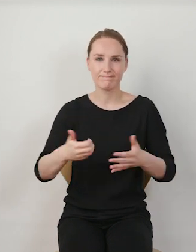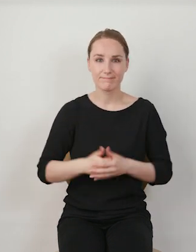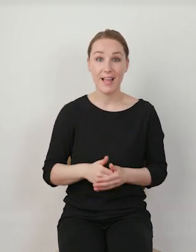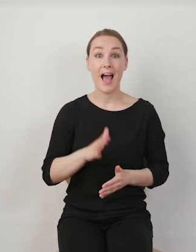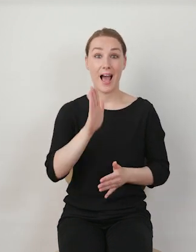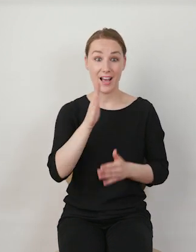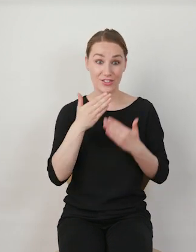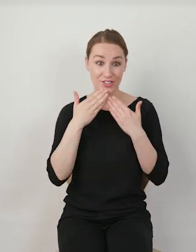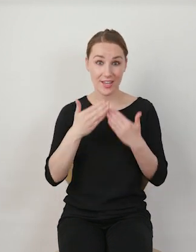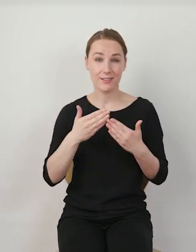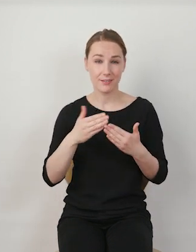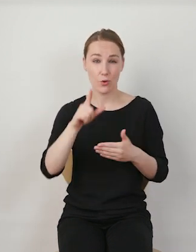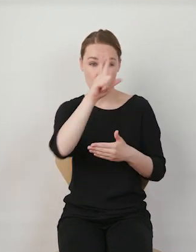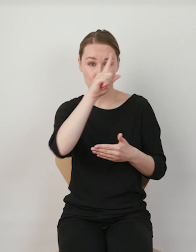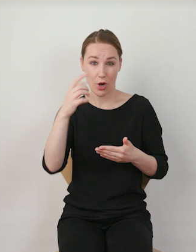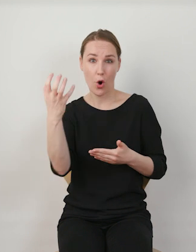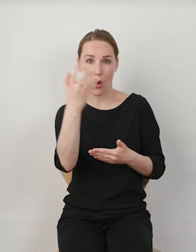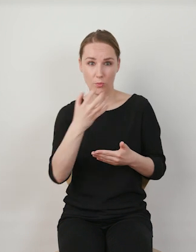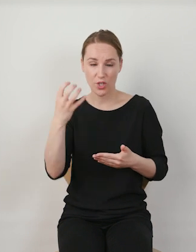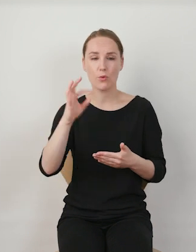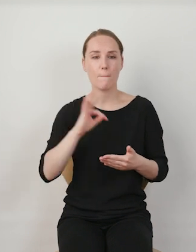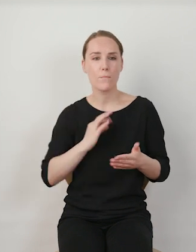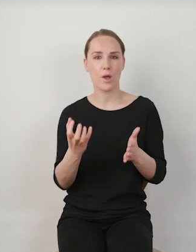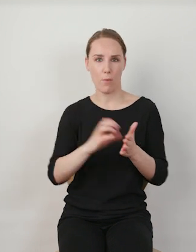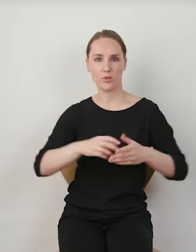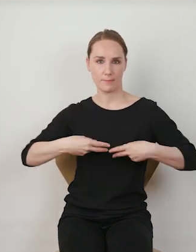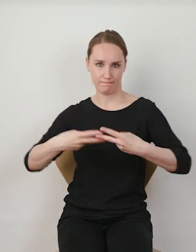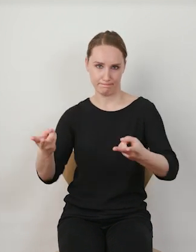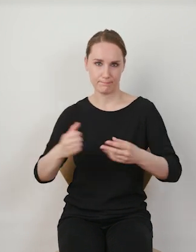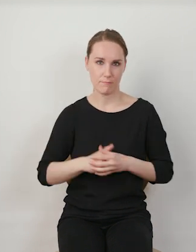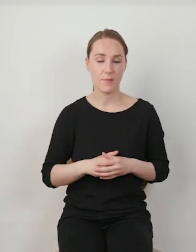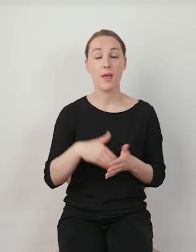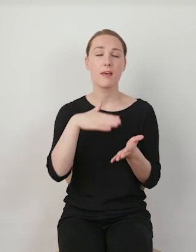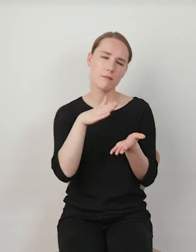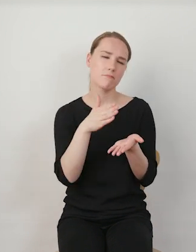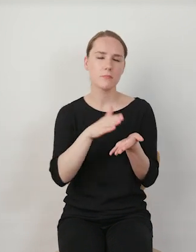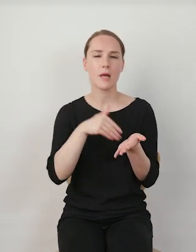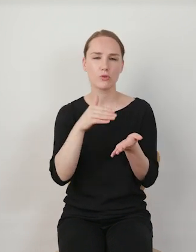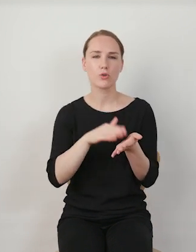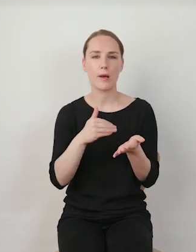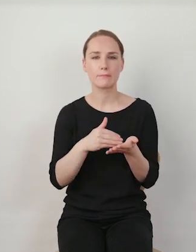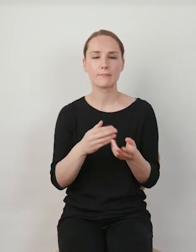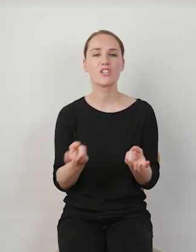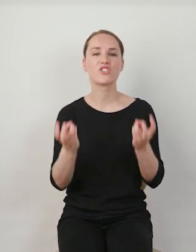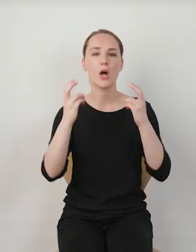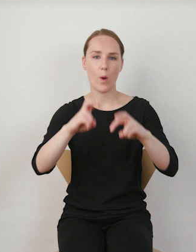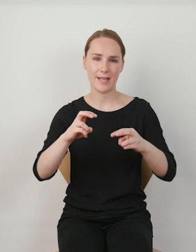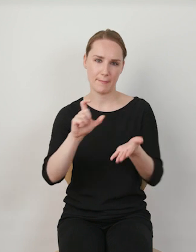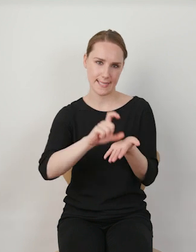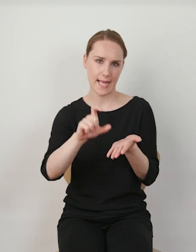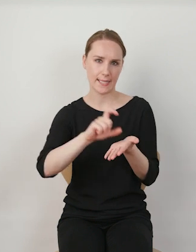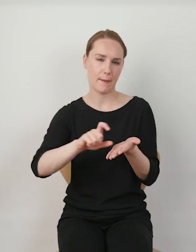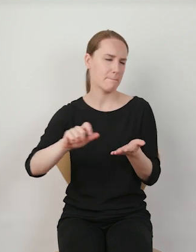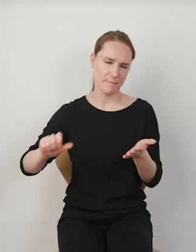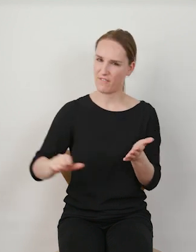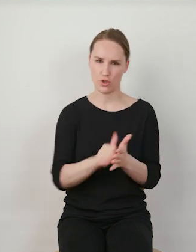z przekazem dotrzeć do szerszego grona odbiorców. Weźmy sytuację, w której zakładamy konto na Instagramie po raz